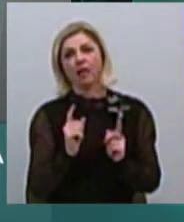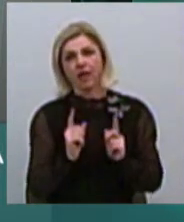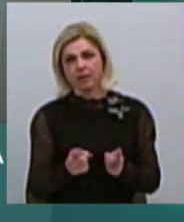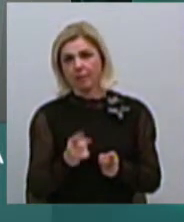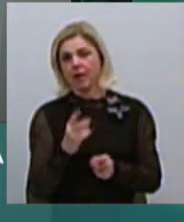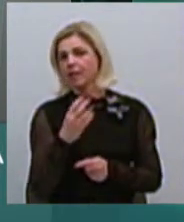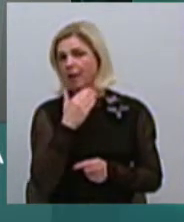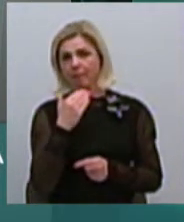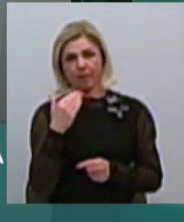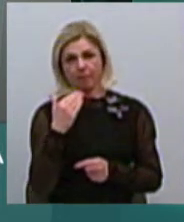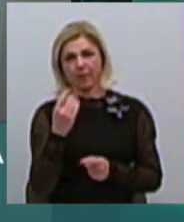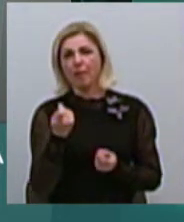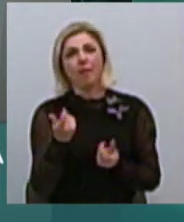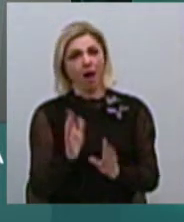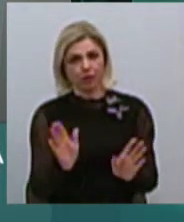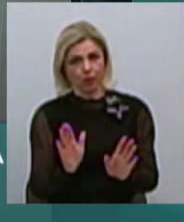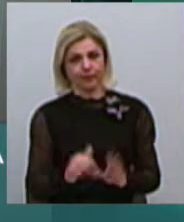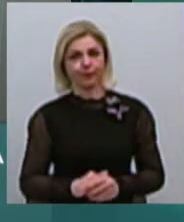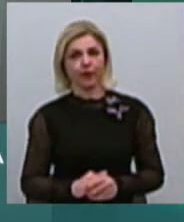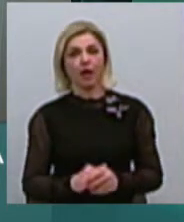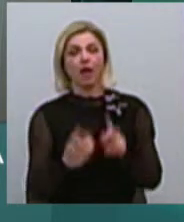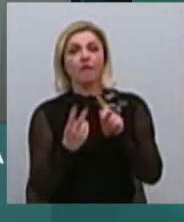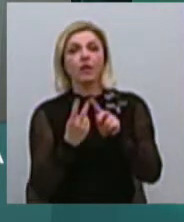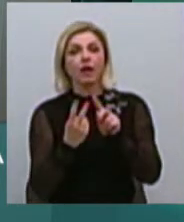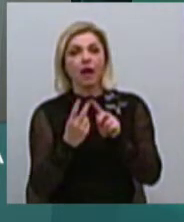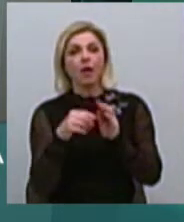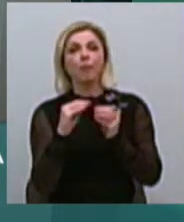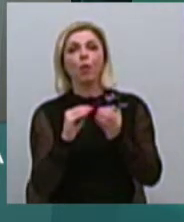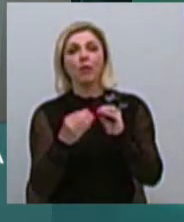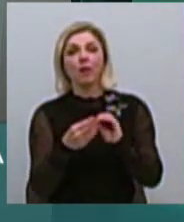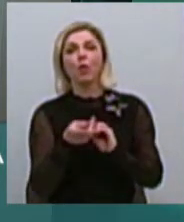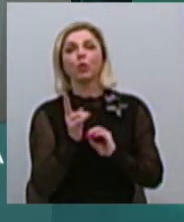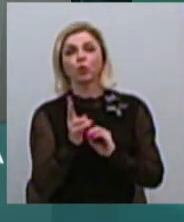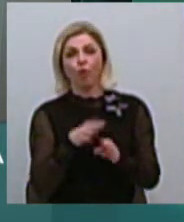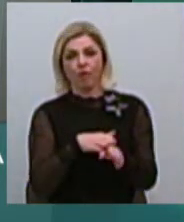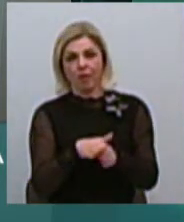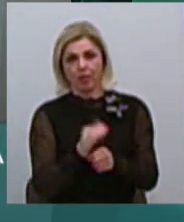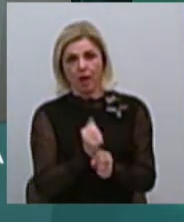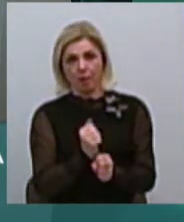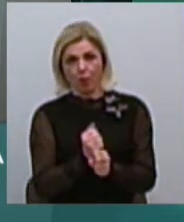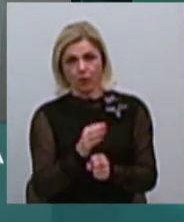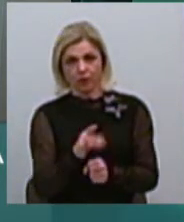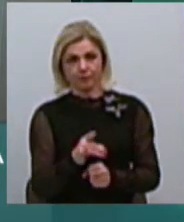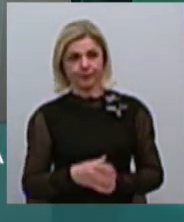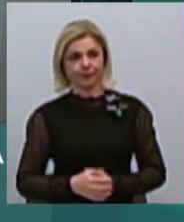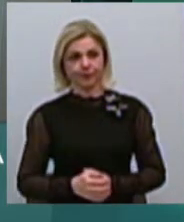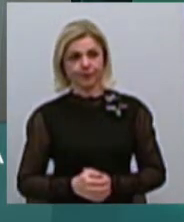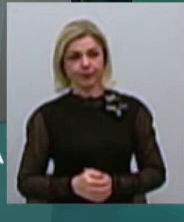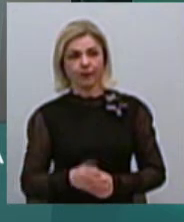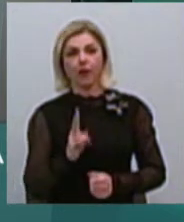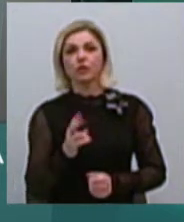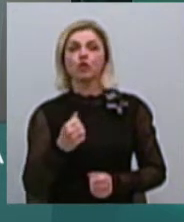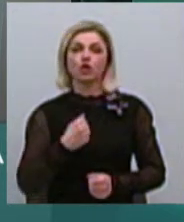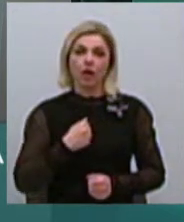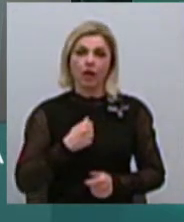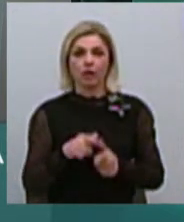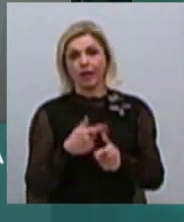немало. Вторая проблема, конечно же, це, хто виконує роботи. відповідь, сожалению, чи